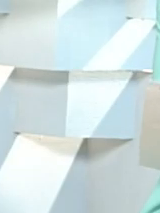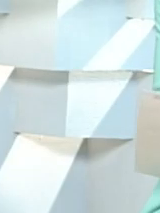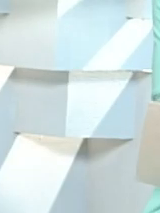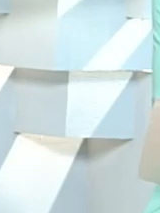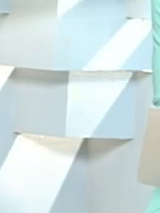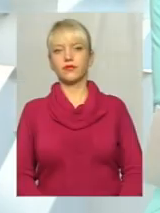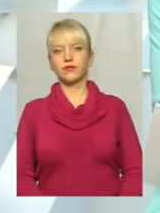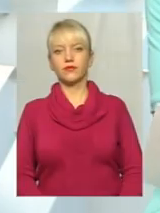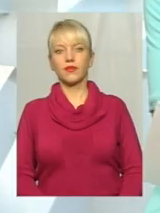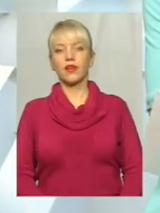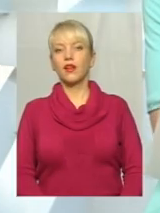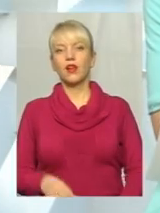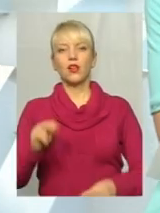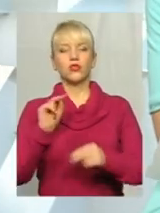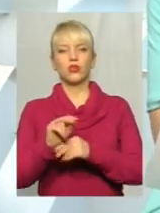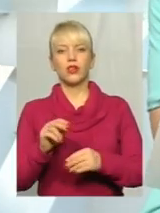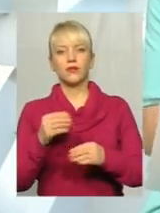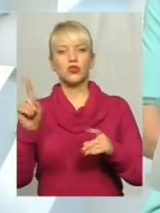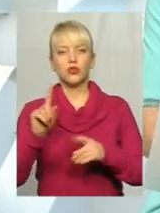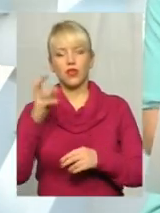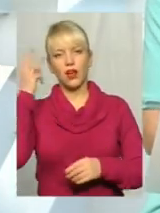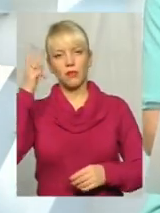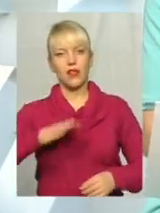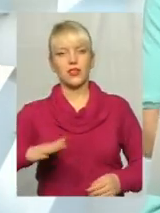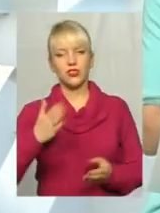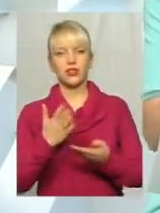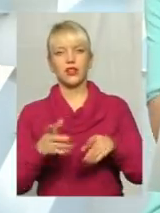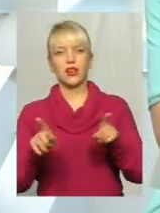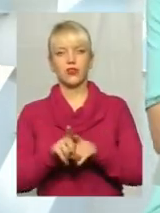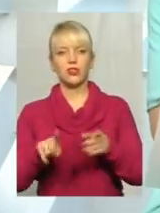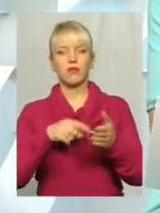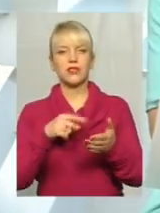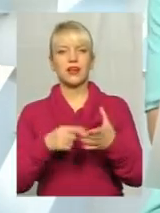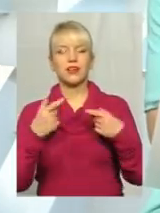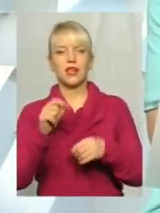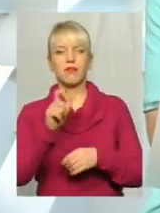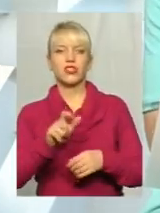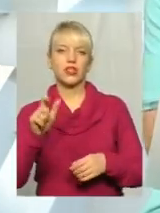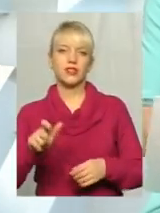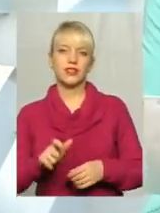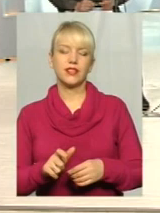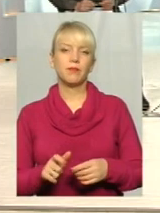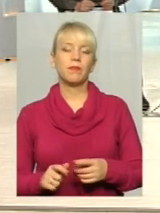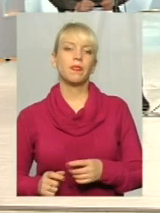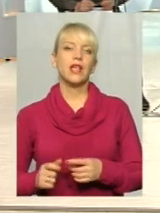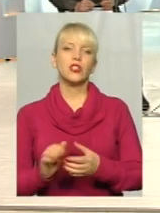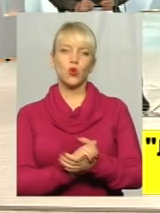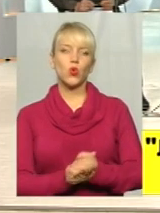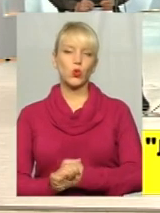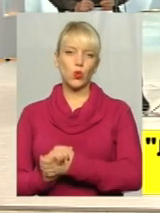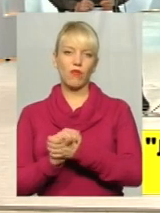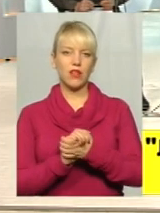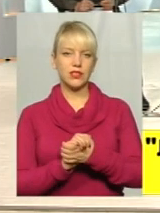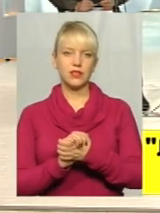Додам, що на Хмельниччині теж є міста, де мешканці згуртувалися і